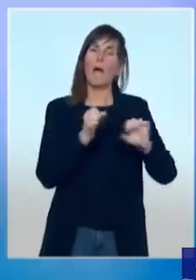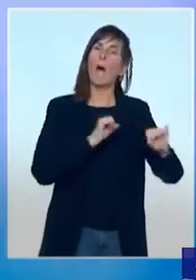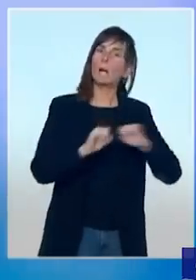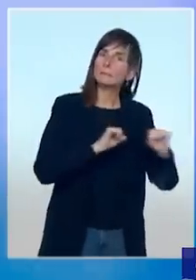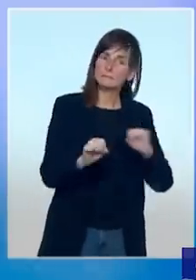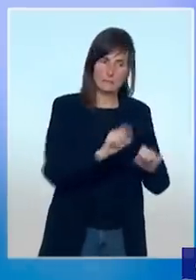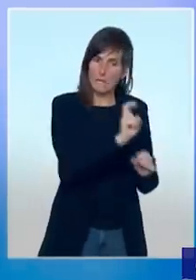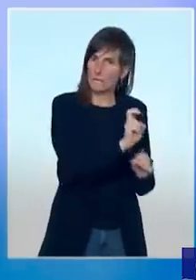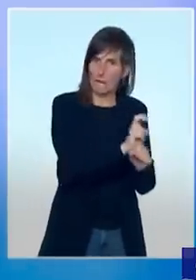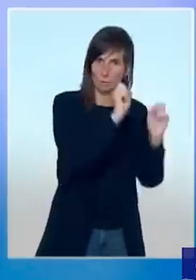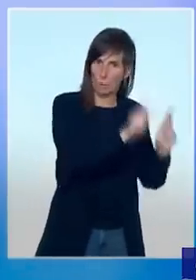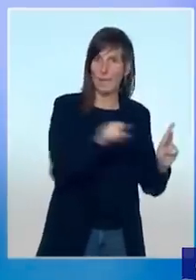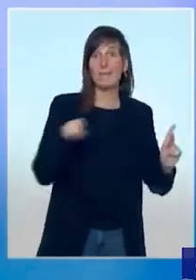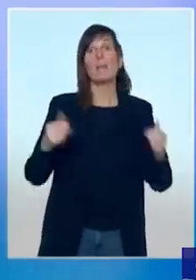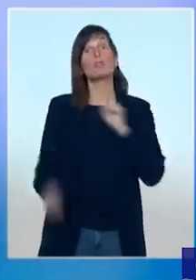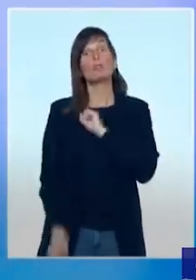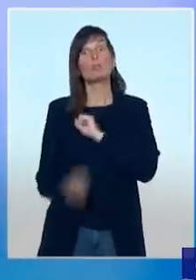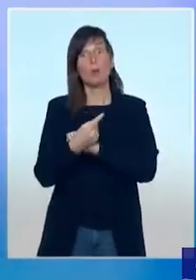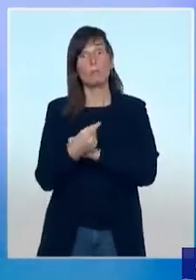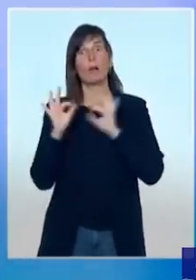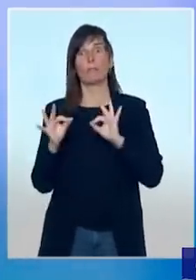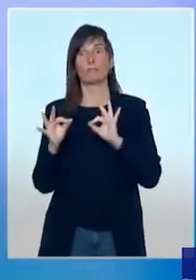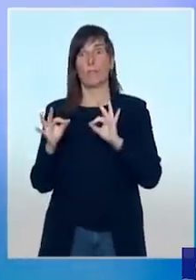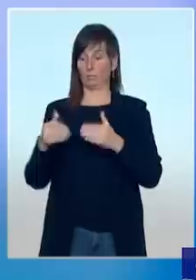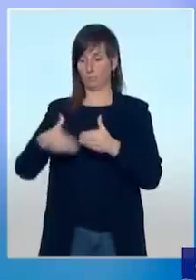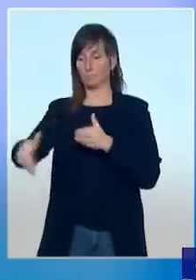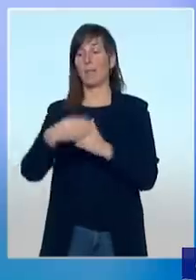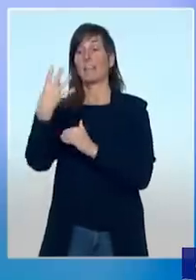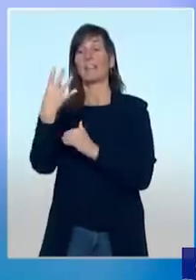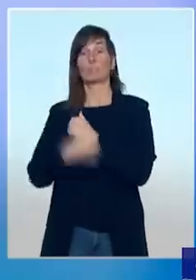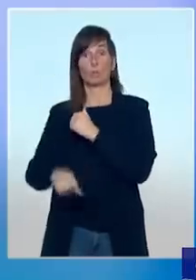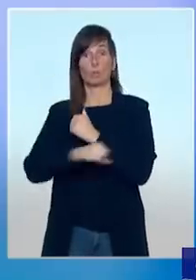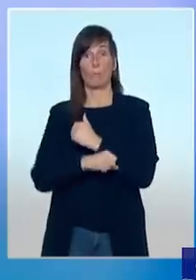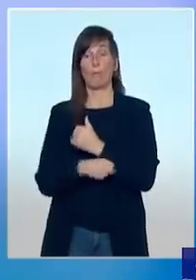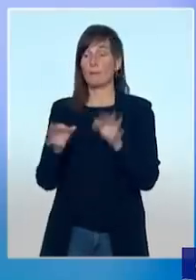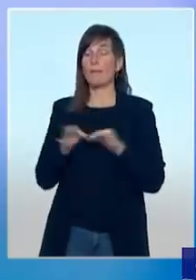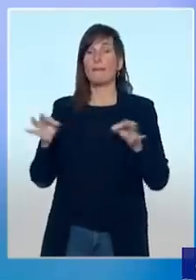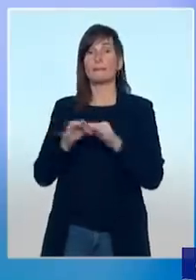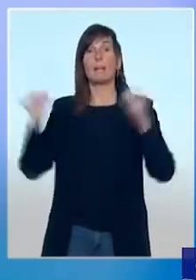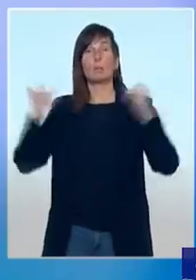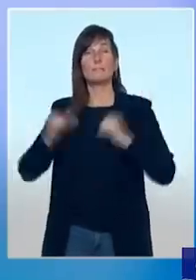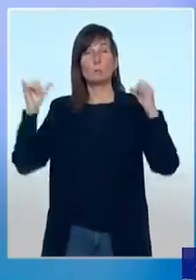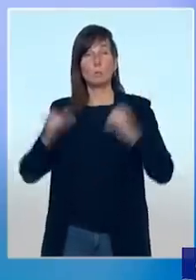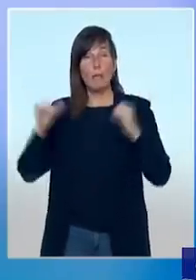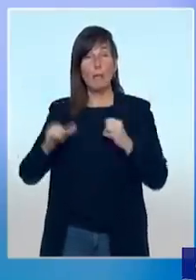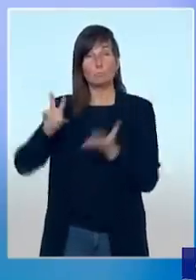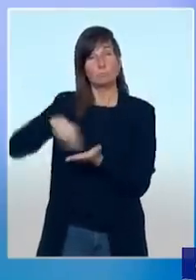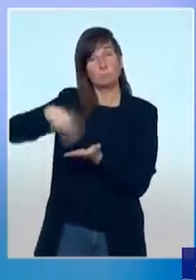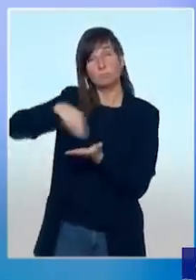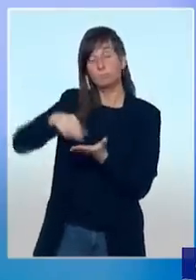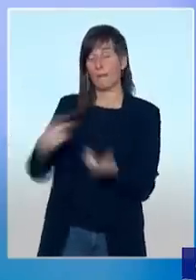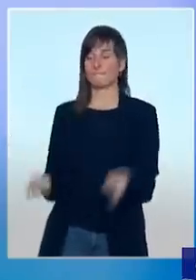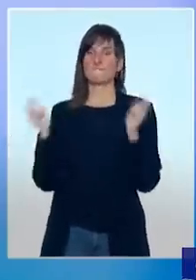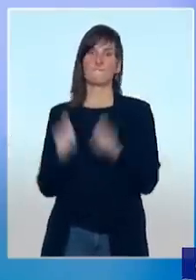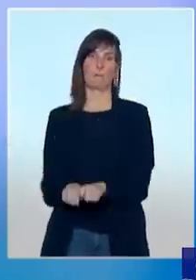nous fermerons les discothèques pendant les quatre prochaines semaines. Cette mesure s'appliquera à compter de vendredi prochain